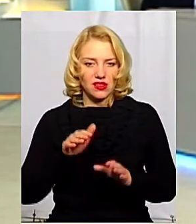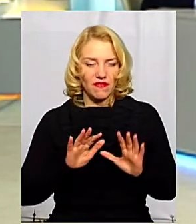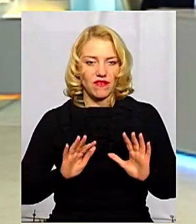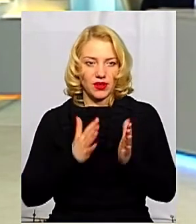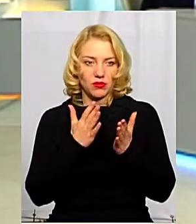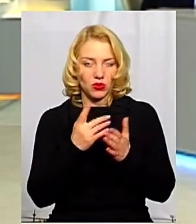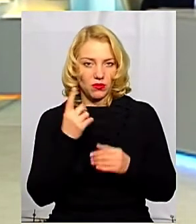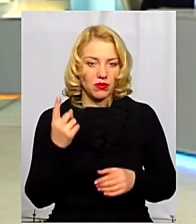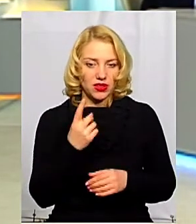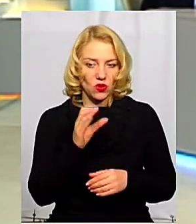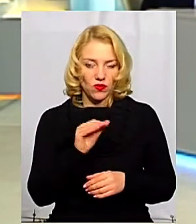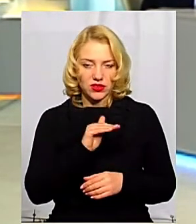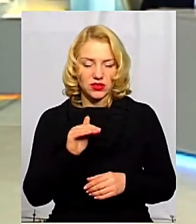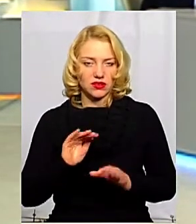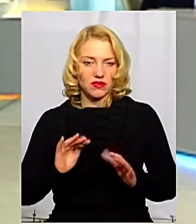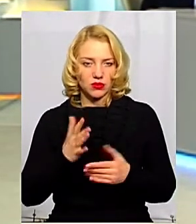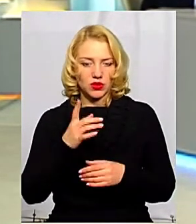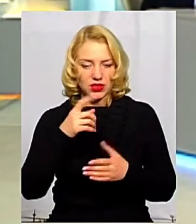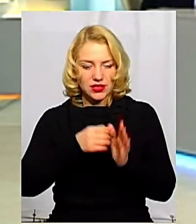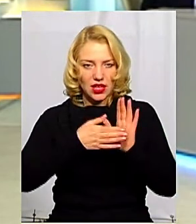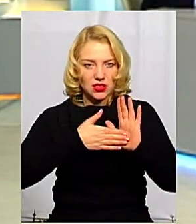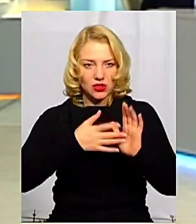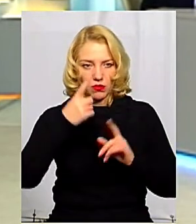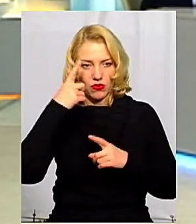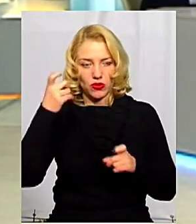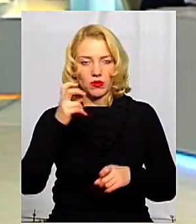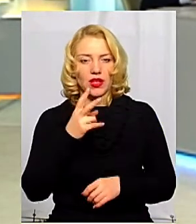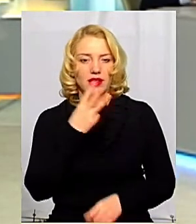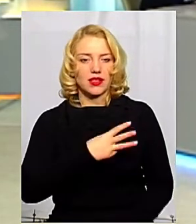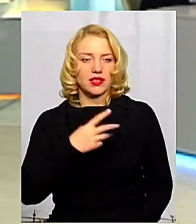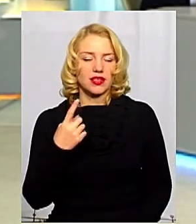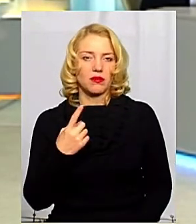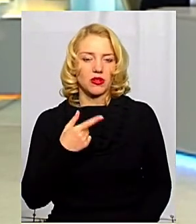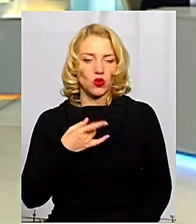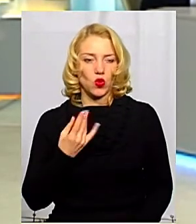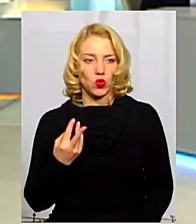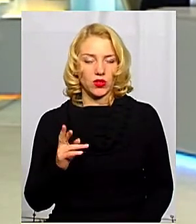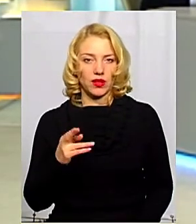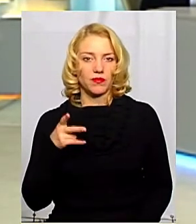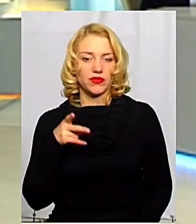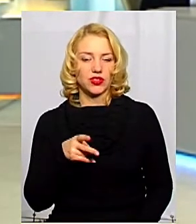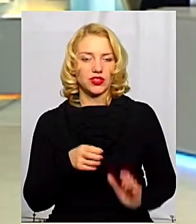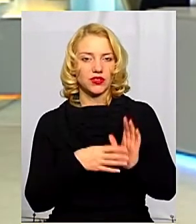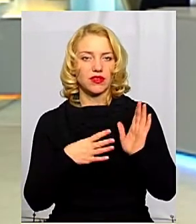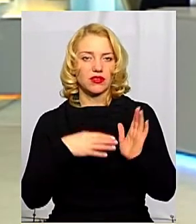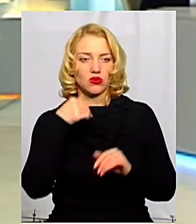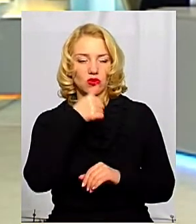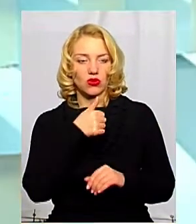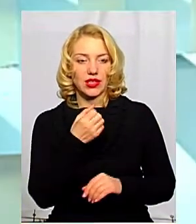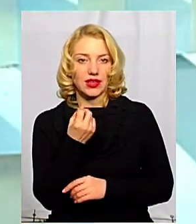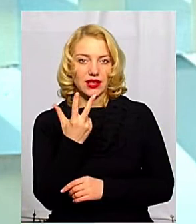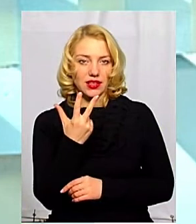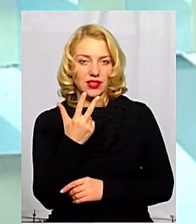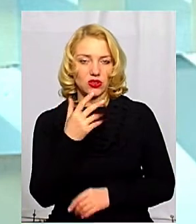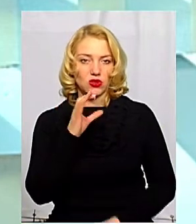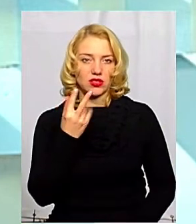перший офіційний випадок був зареєстрований і повідомлений в Китаї 31 грудня 2019 року. 13